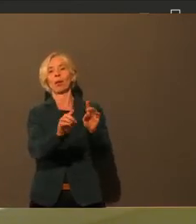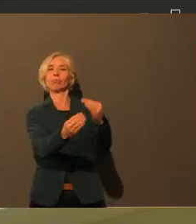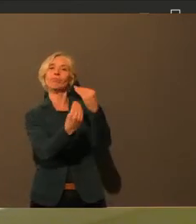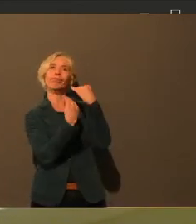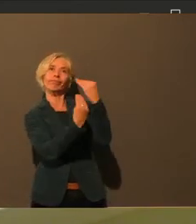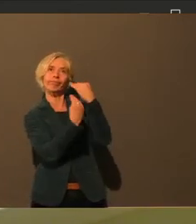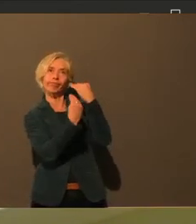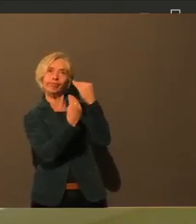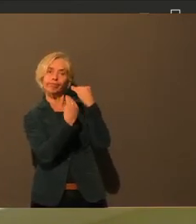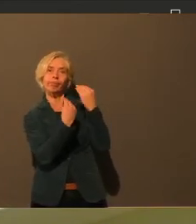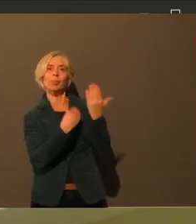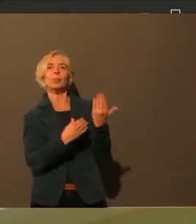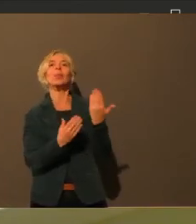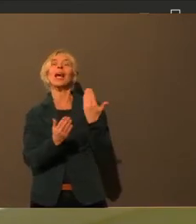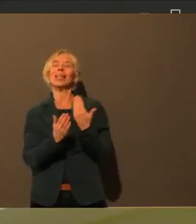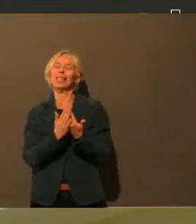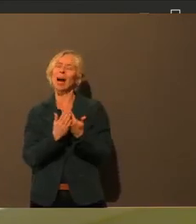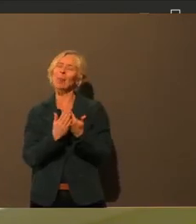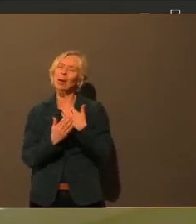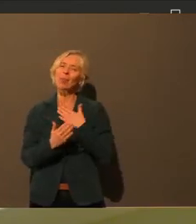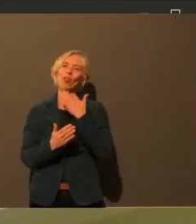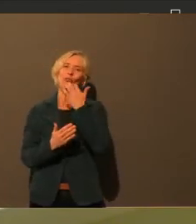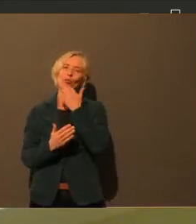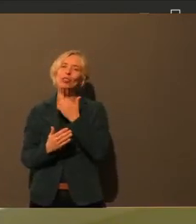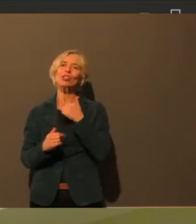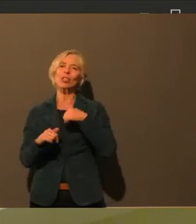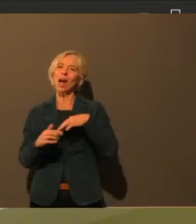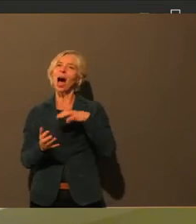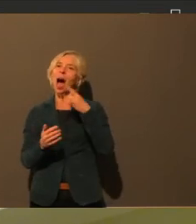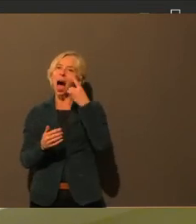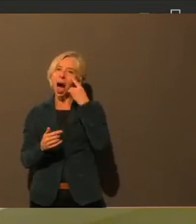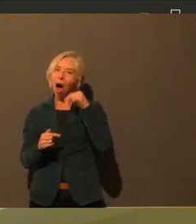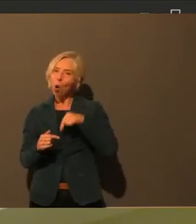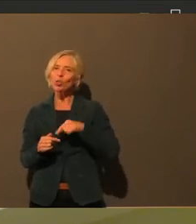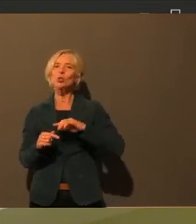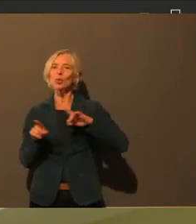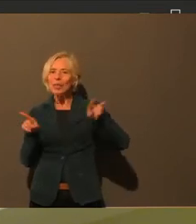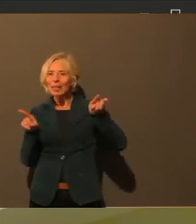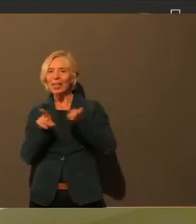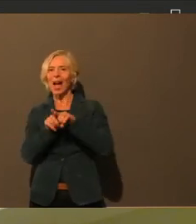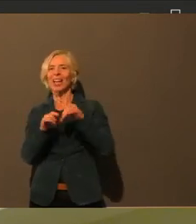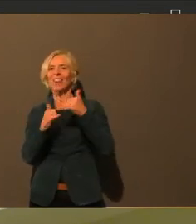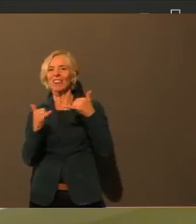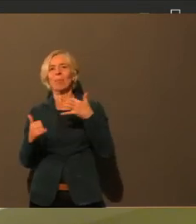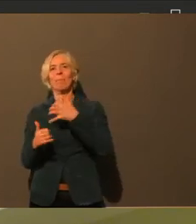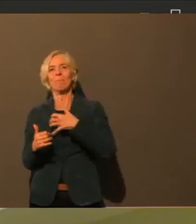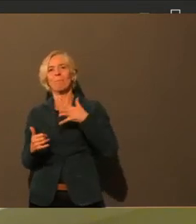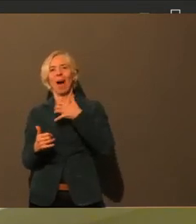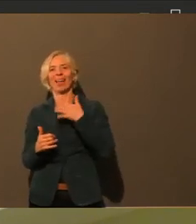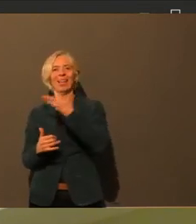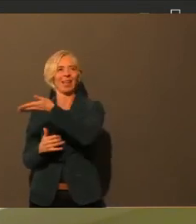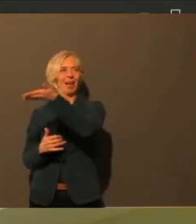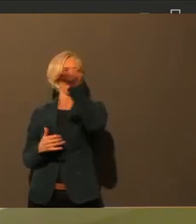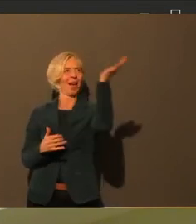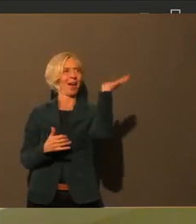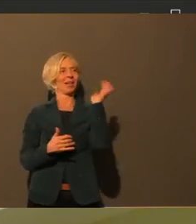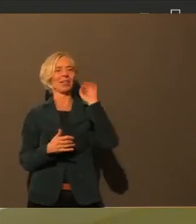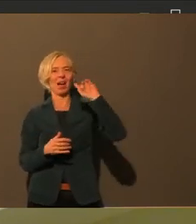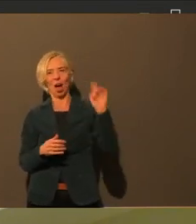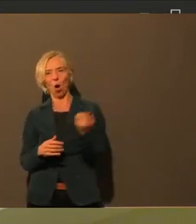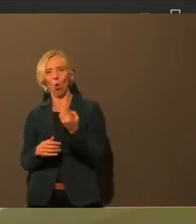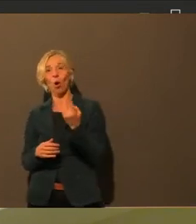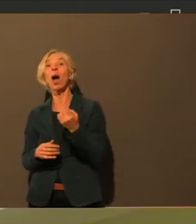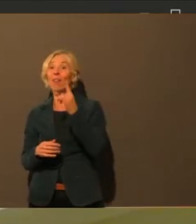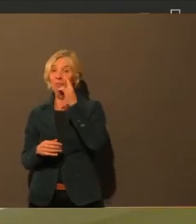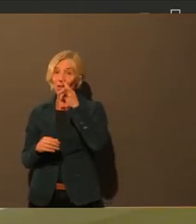mit Blick auf diese bayerische Linie so generell auch künftig verfahren, wenn es eben wieder zulässt, wenn wir die Möglichkeit haben, in die Schule zu